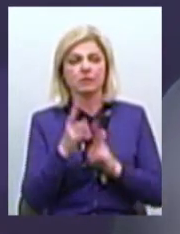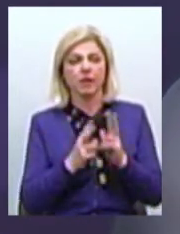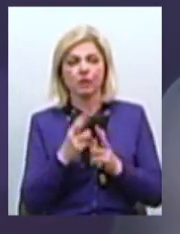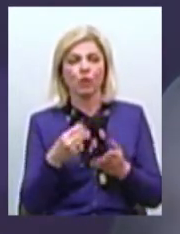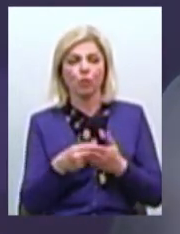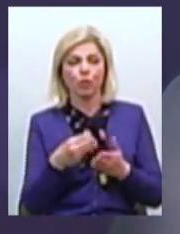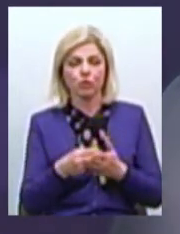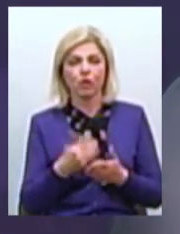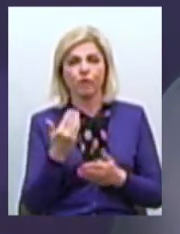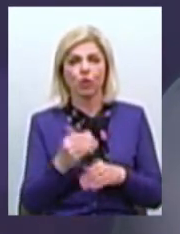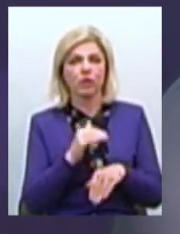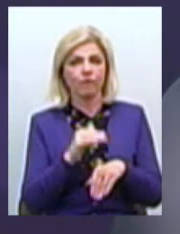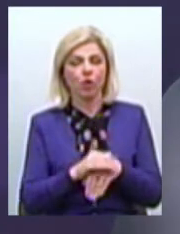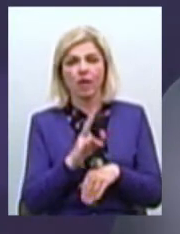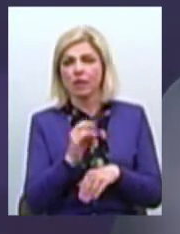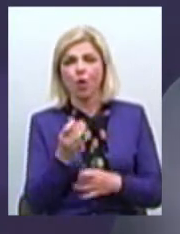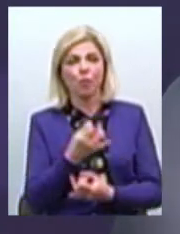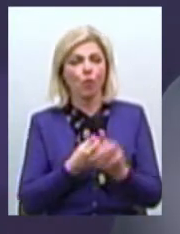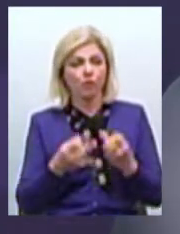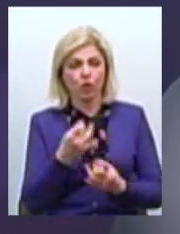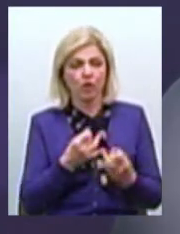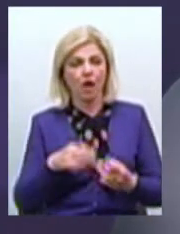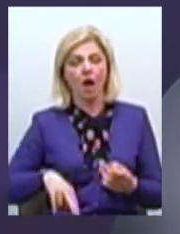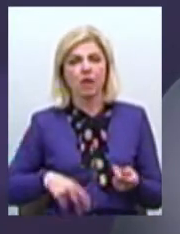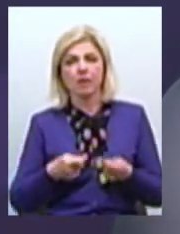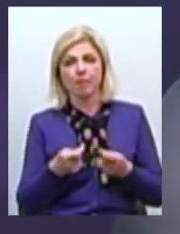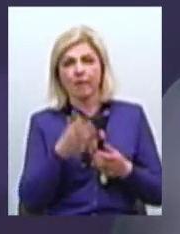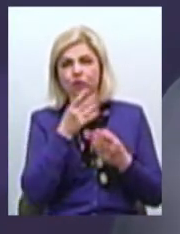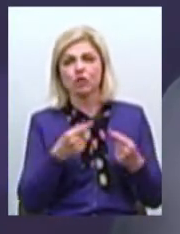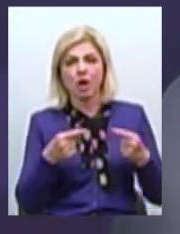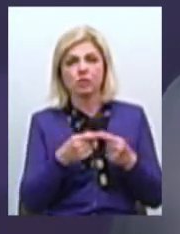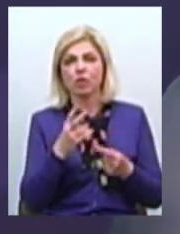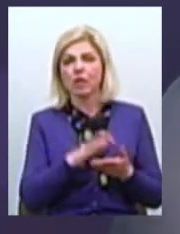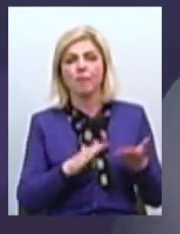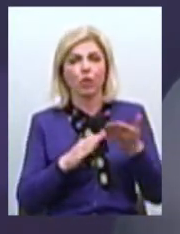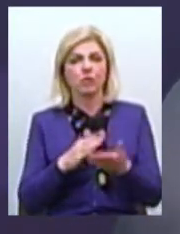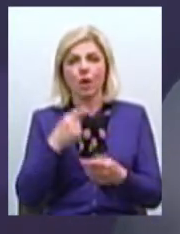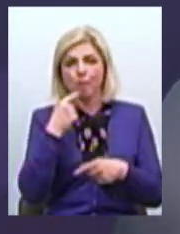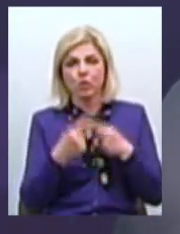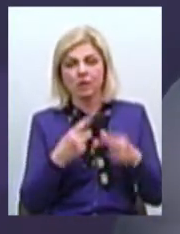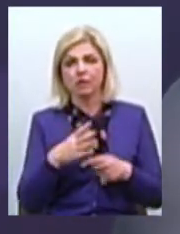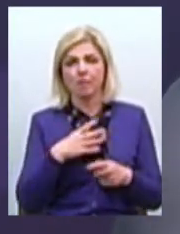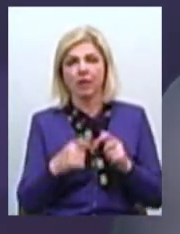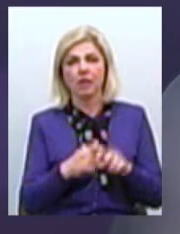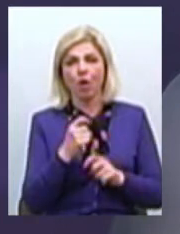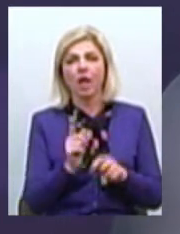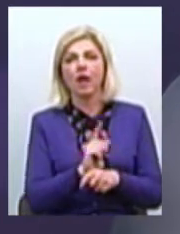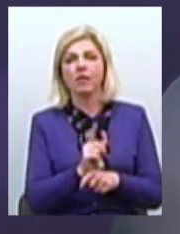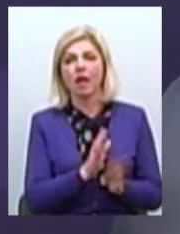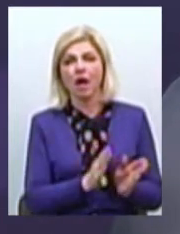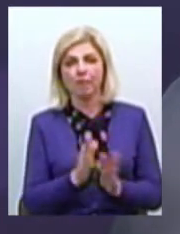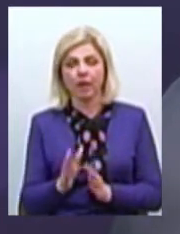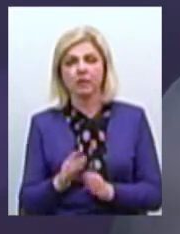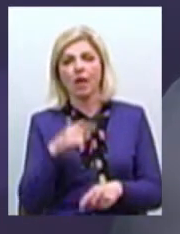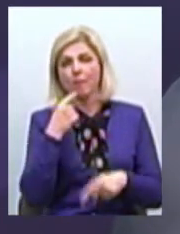Вони фактично не обговорювалися Облдержадіністрація вчасно не подала Постійно порушувався регламент Постійно порушувалися